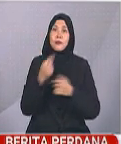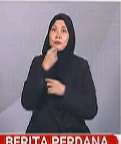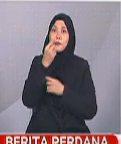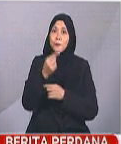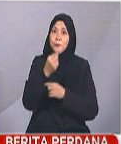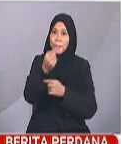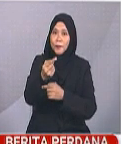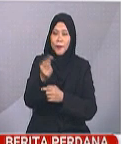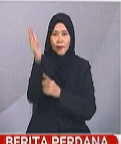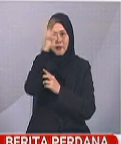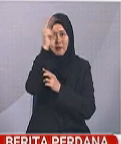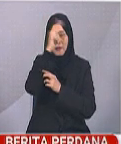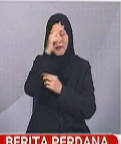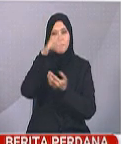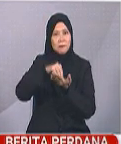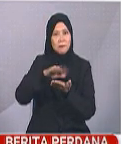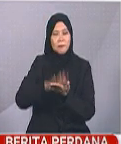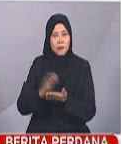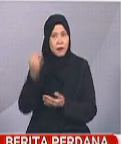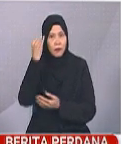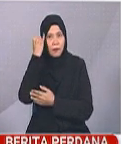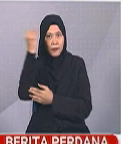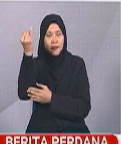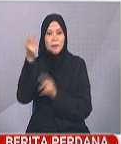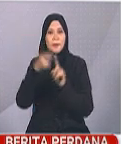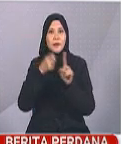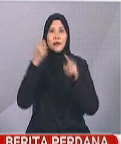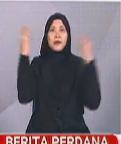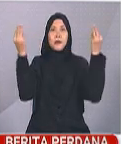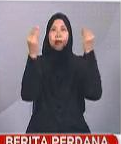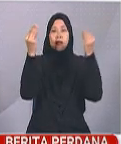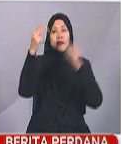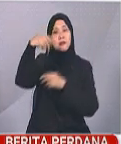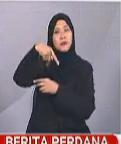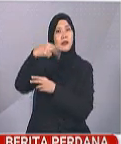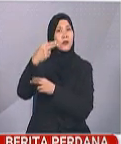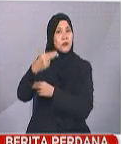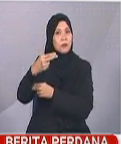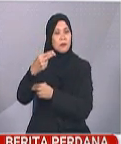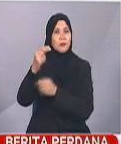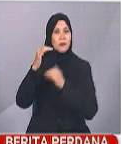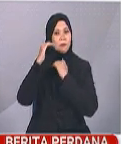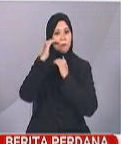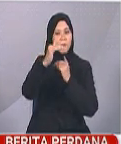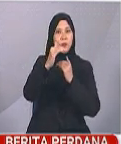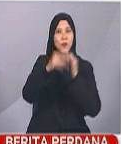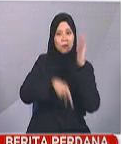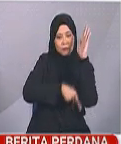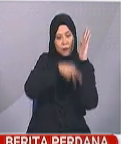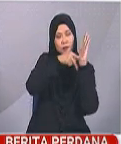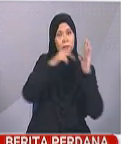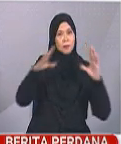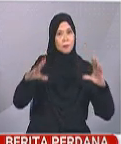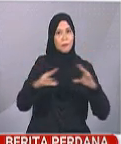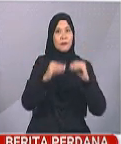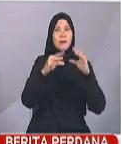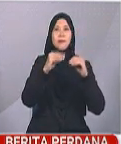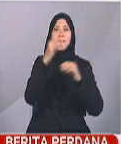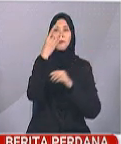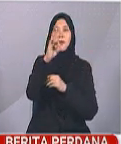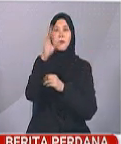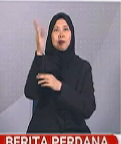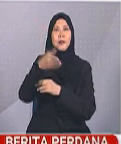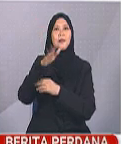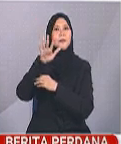kenyataan, kerajaan mengambil maklum pandangan majlis Presiden Pakatan Harapan berhubung tempoh persidangan Parlimen yang akan bersidang pada